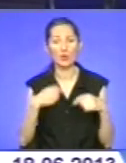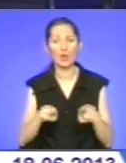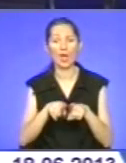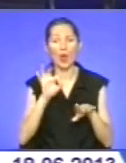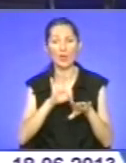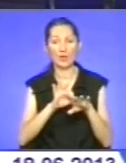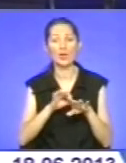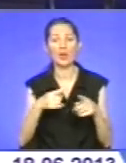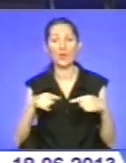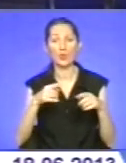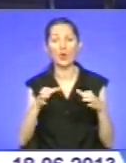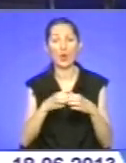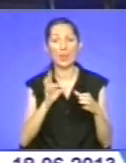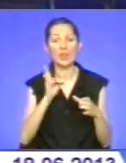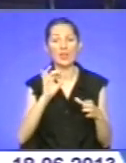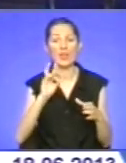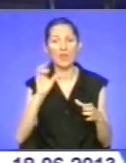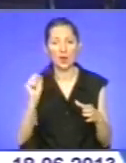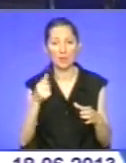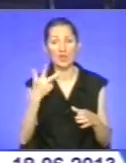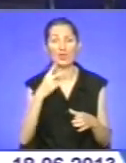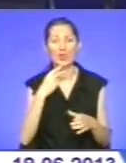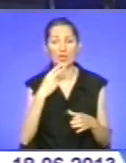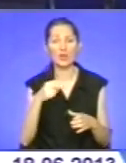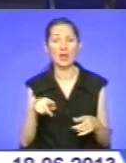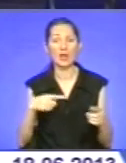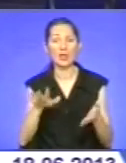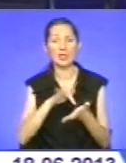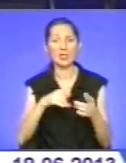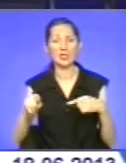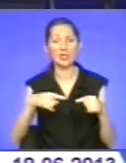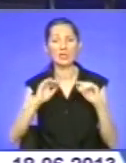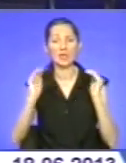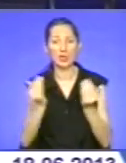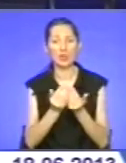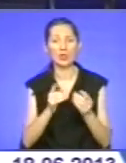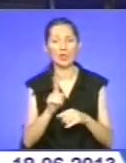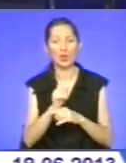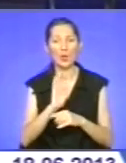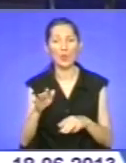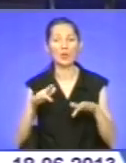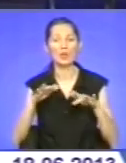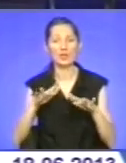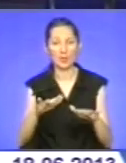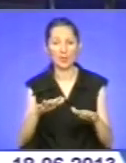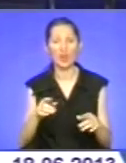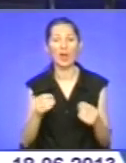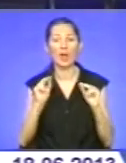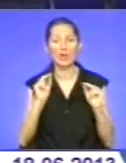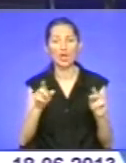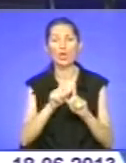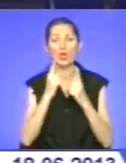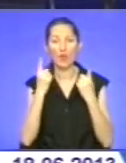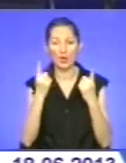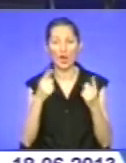футбольної команди «Нива». 30 червня на центральному стадіоні Тернополя відбудеться масове дійство з нагоди ювілею футбольної команди, а також